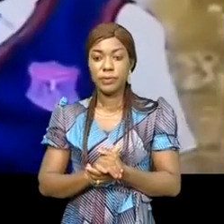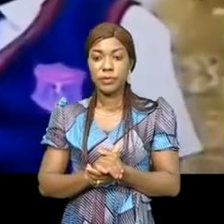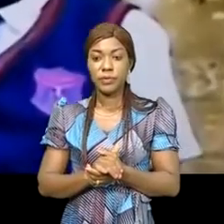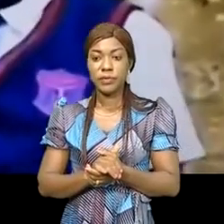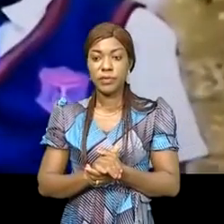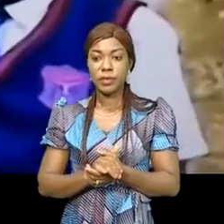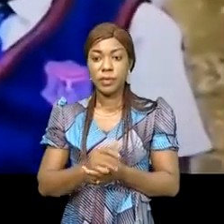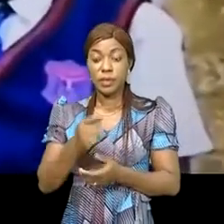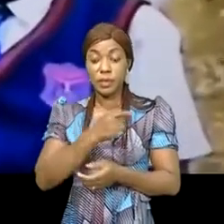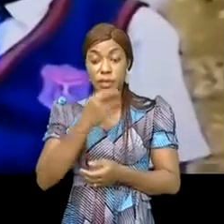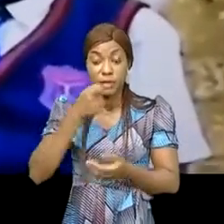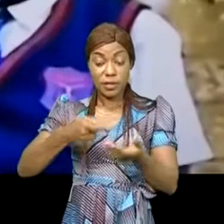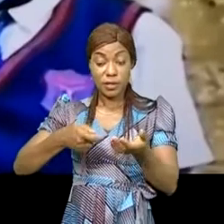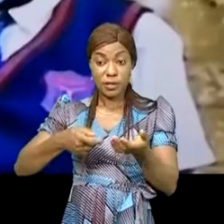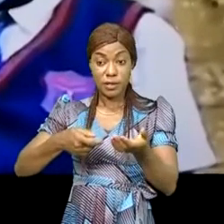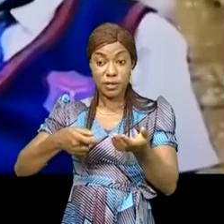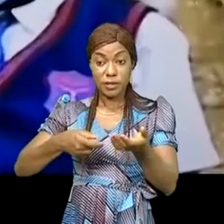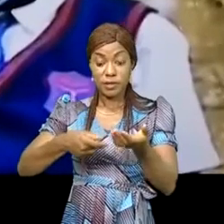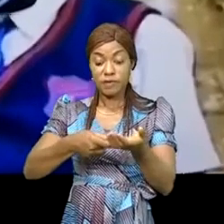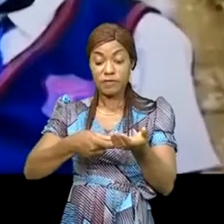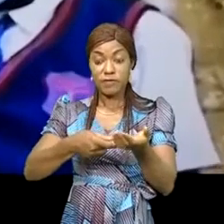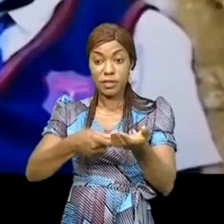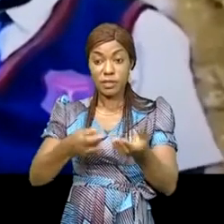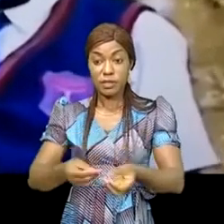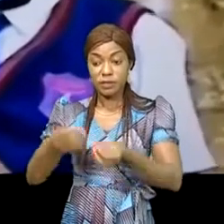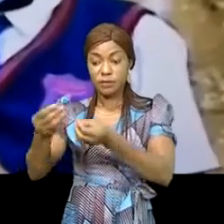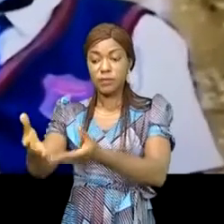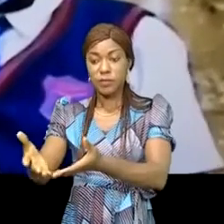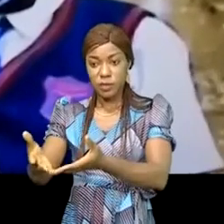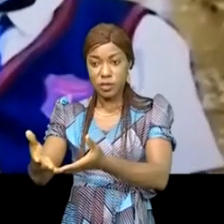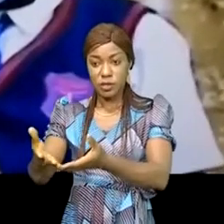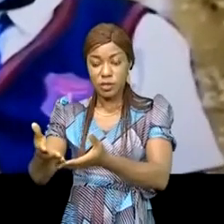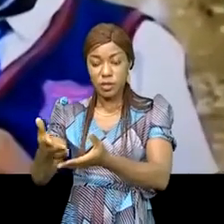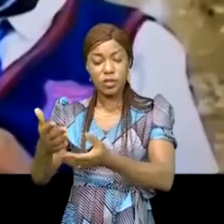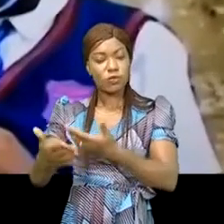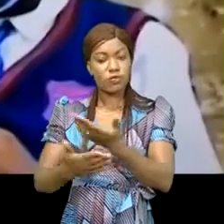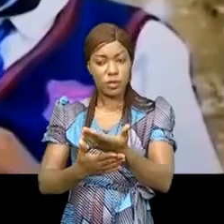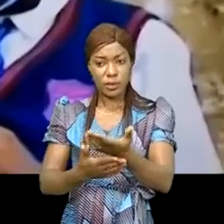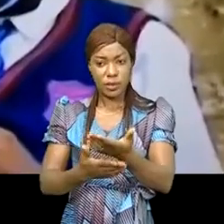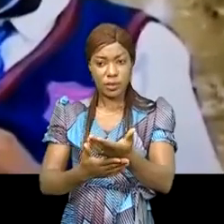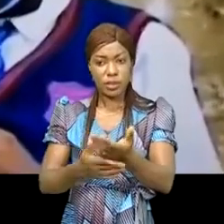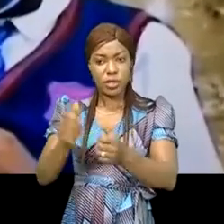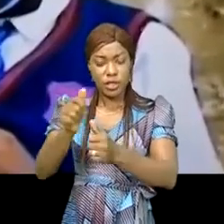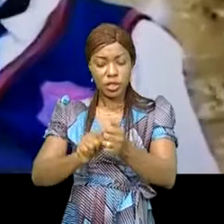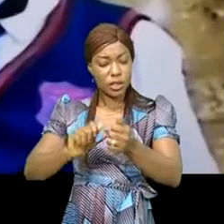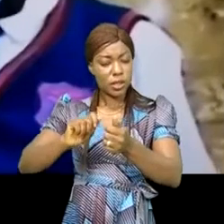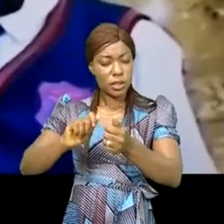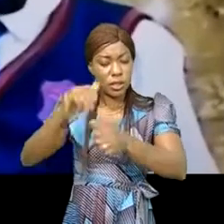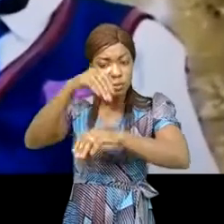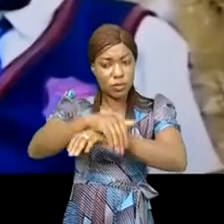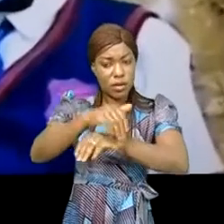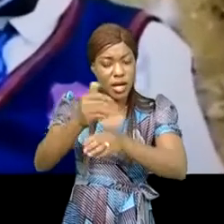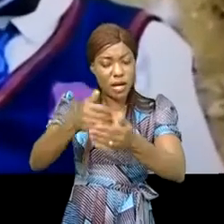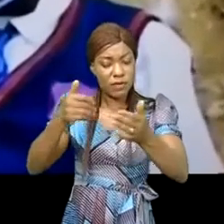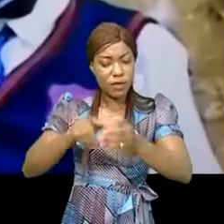Félix-Antoine que je vais remettre à votre protocole. D'accord. Je vous prierai chaque soir avant de dormir de bien